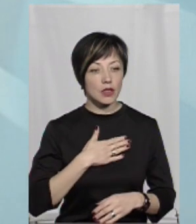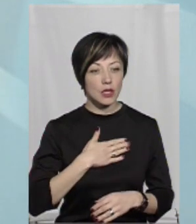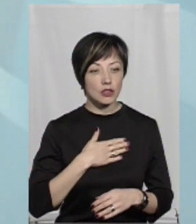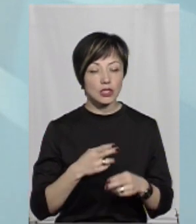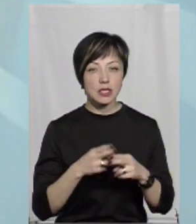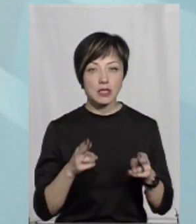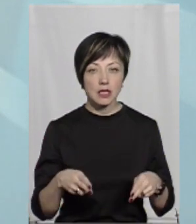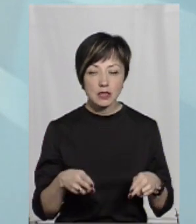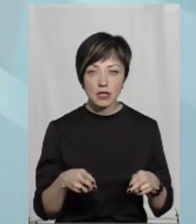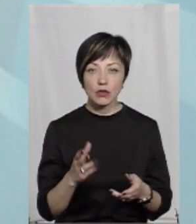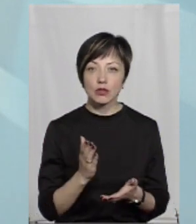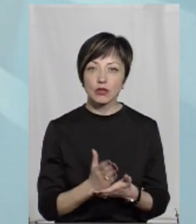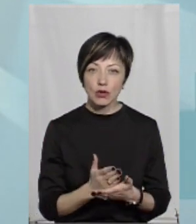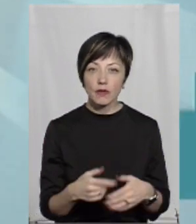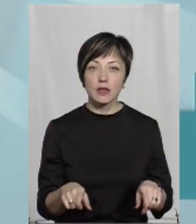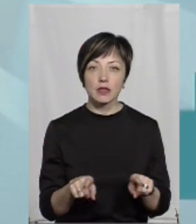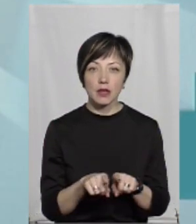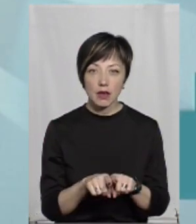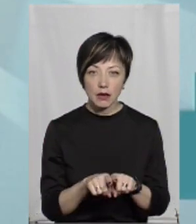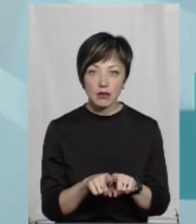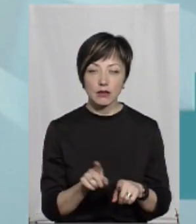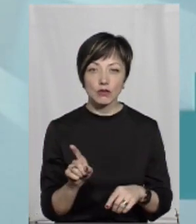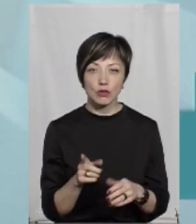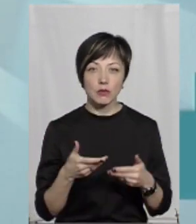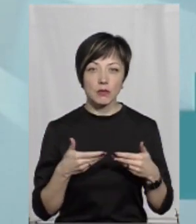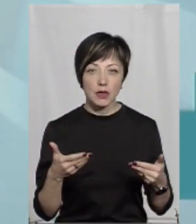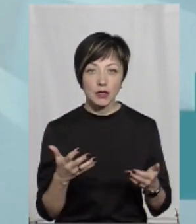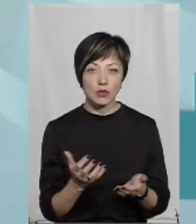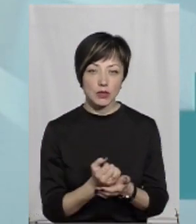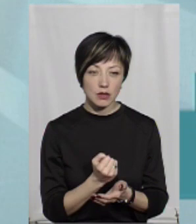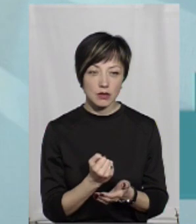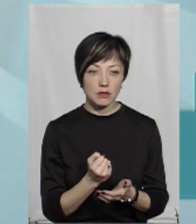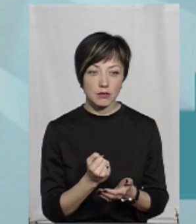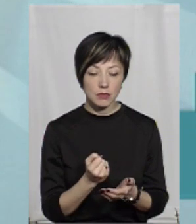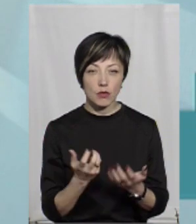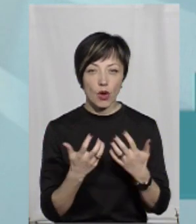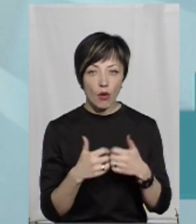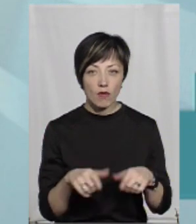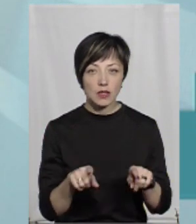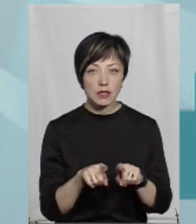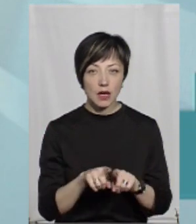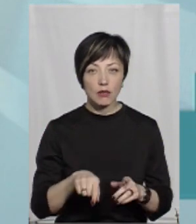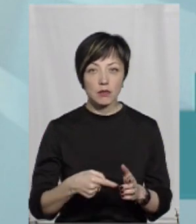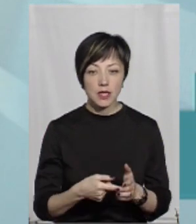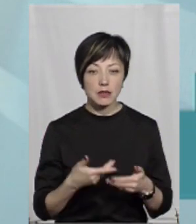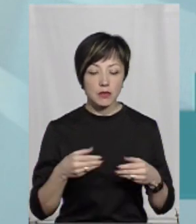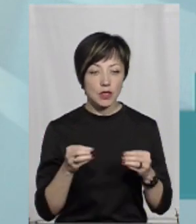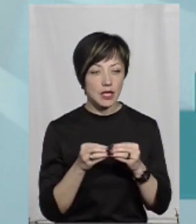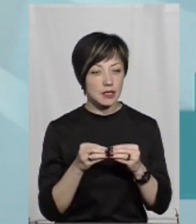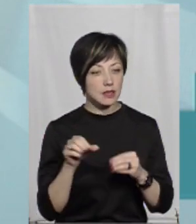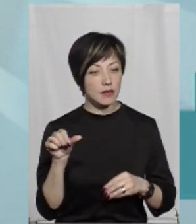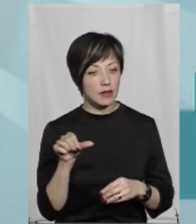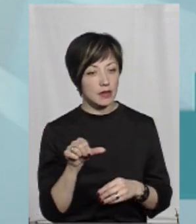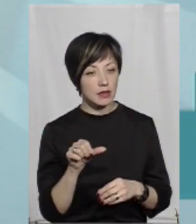станції і підстанції розташовані так, щоб ми досягли... Прораховано. Прораховано так. В місті ми до 10